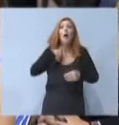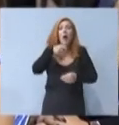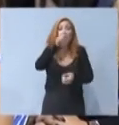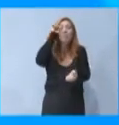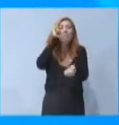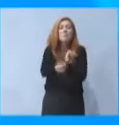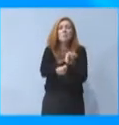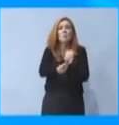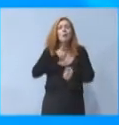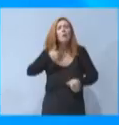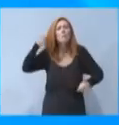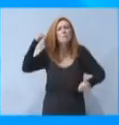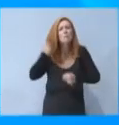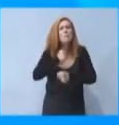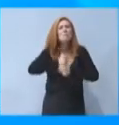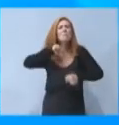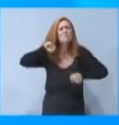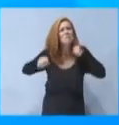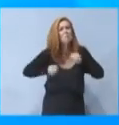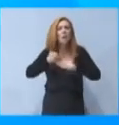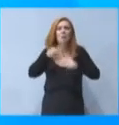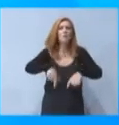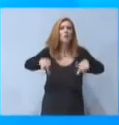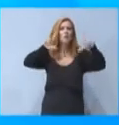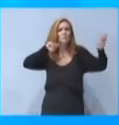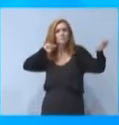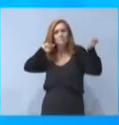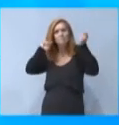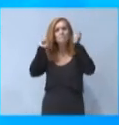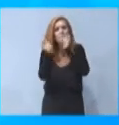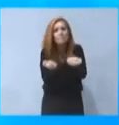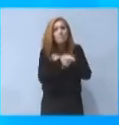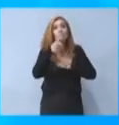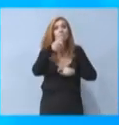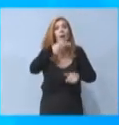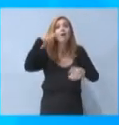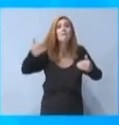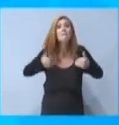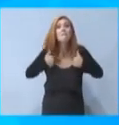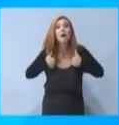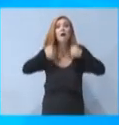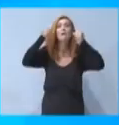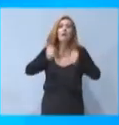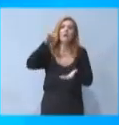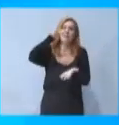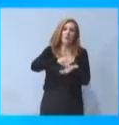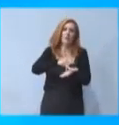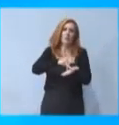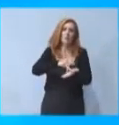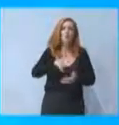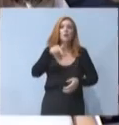παλέψω, ώστε η εικόνα αυτή να αλλάξει με εσάς τους ίδιους το προσκήνιο. Γι' αυτό και από εδώ,